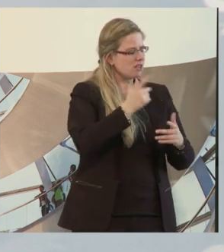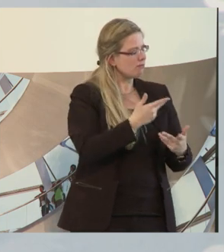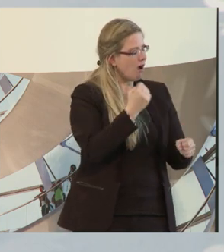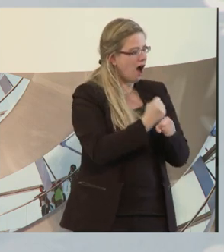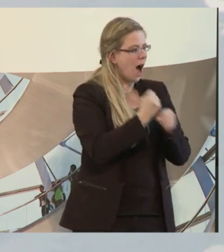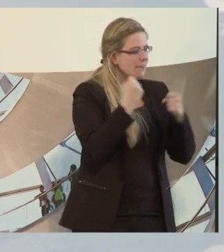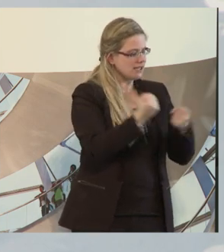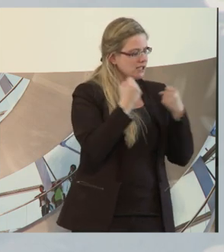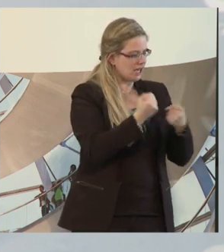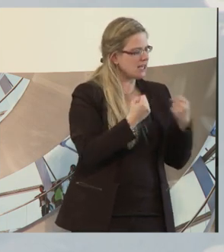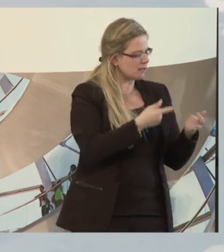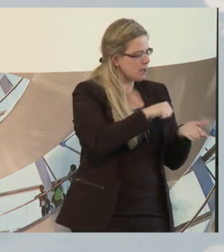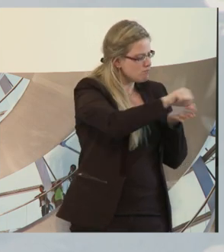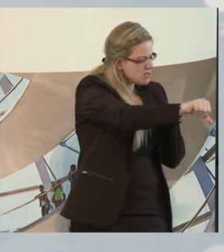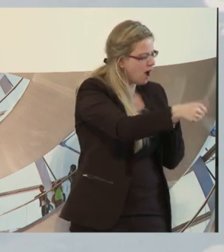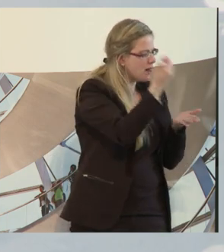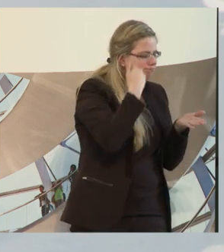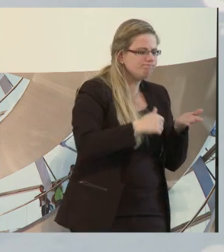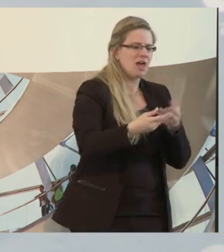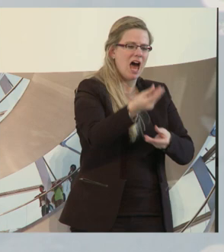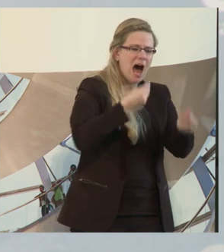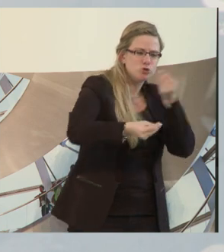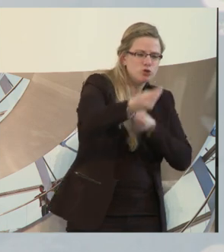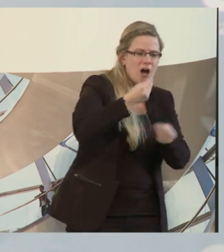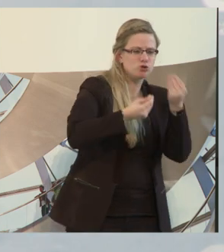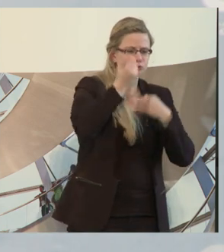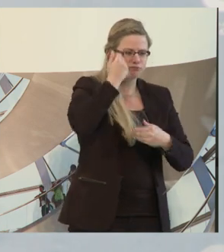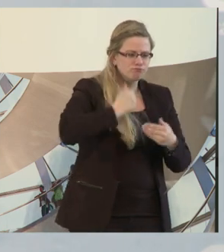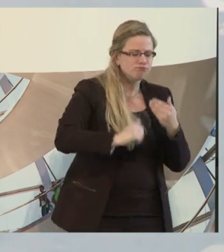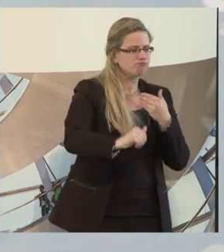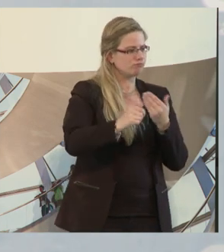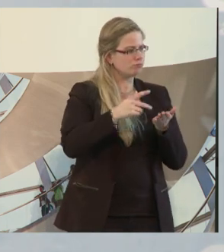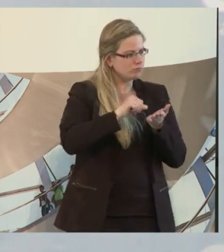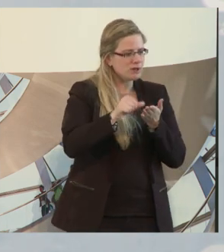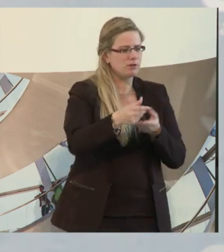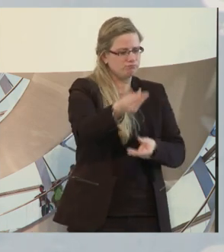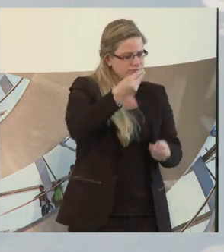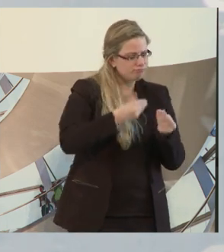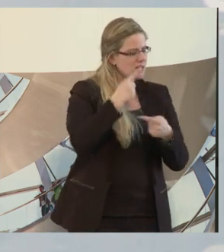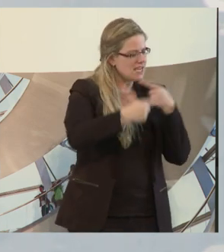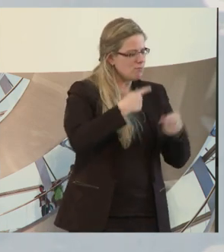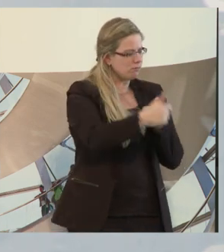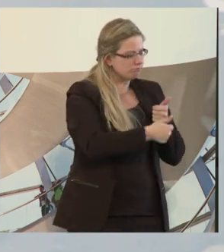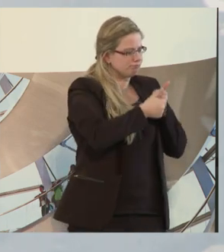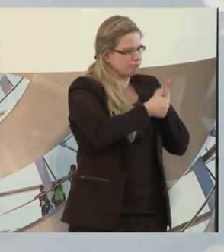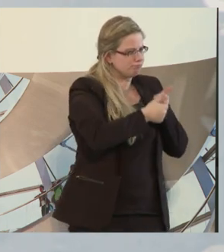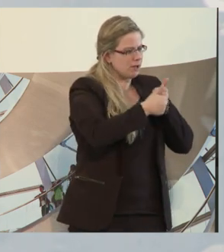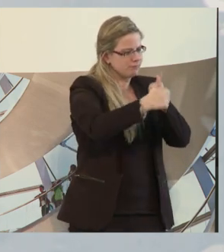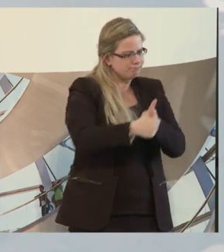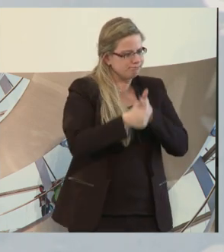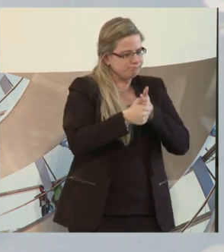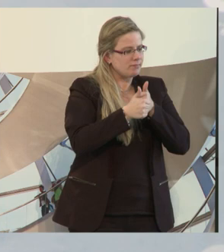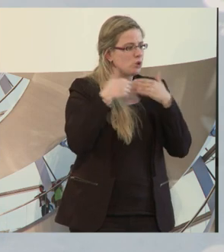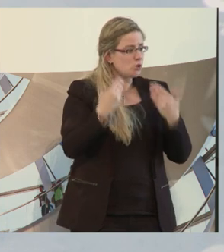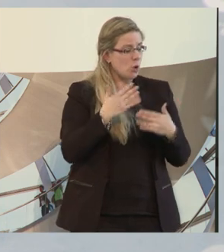gemeinsamen Austausch ein, dass das halt einfach verbindlich an ihrer Seite ist. Und ja, was wünsche ich mir vom